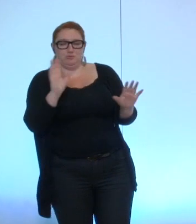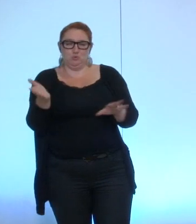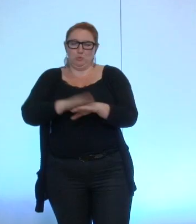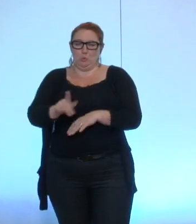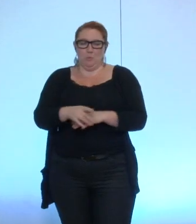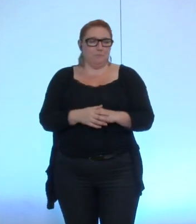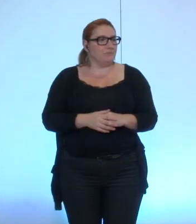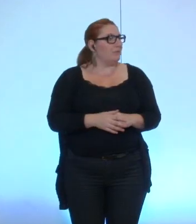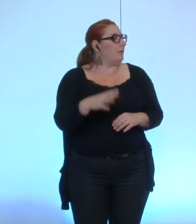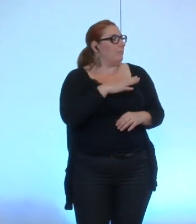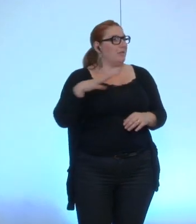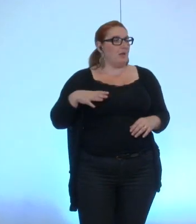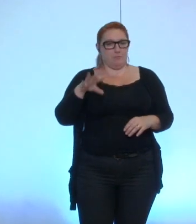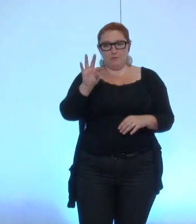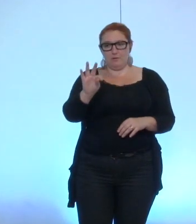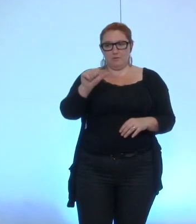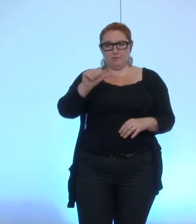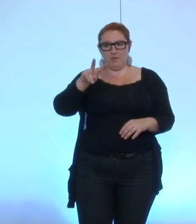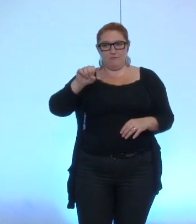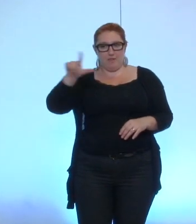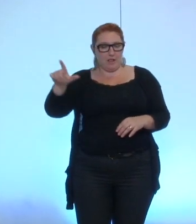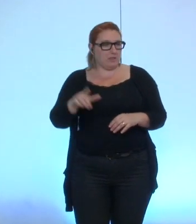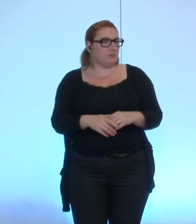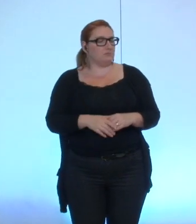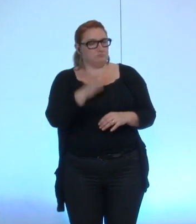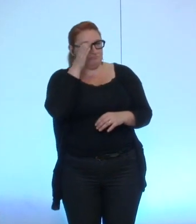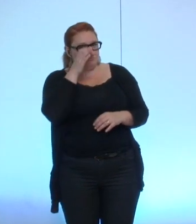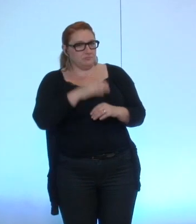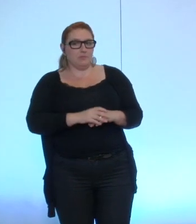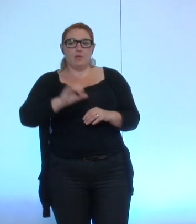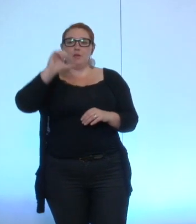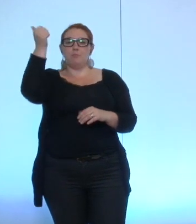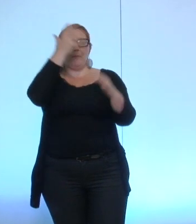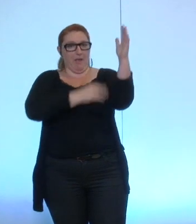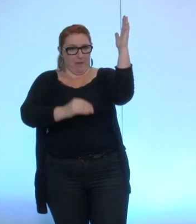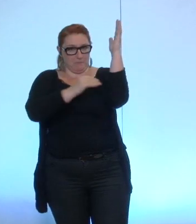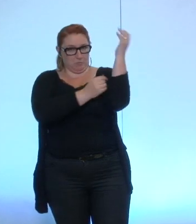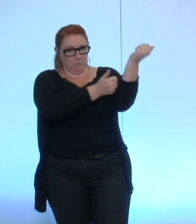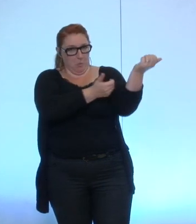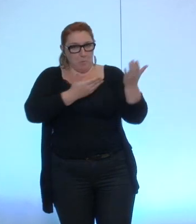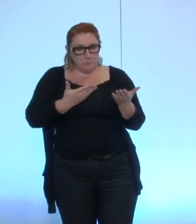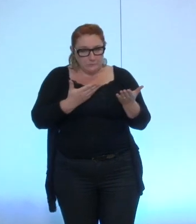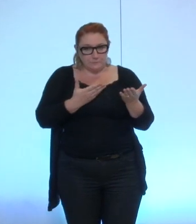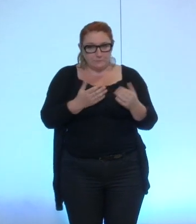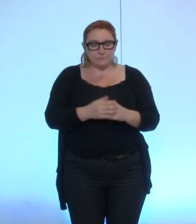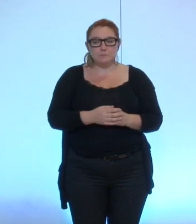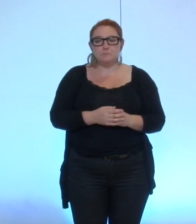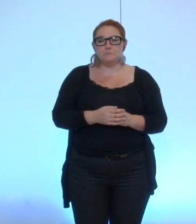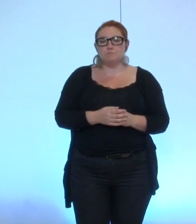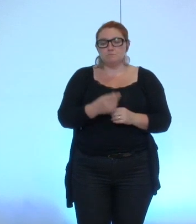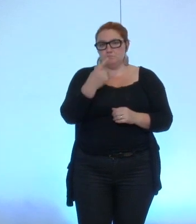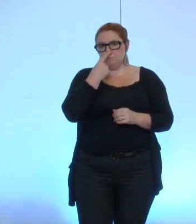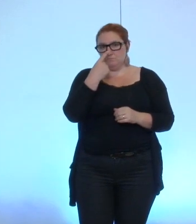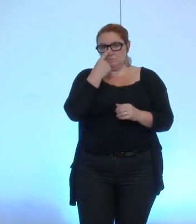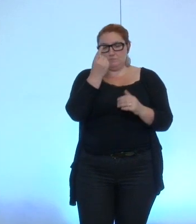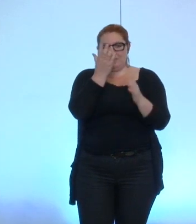allons-y madame Tavelle alors pour le premier amendement proposé il nous semble que dans